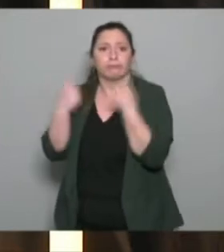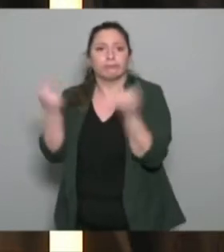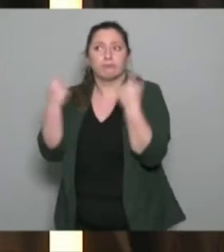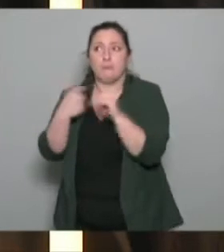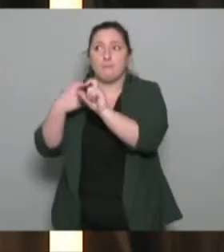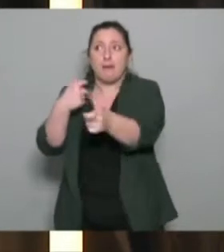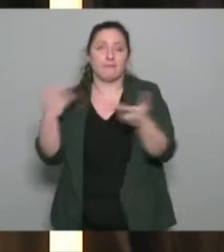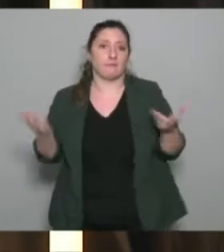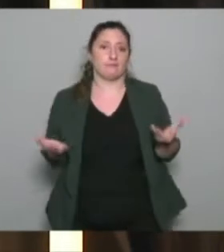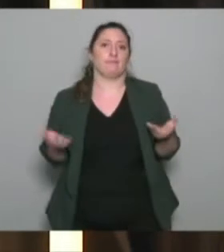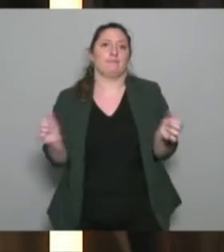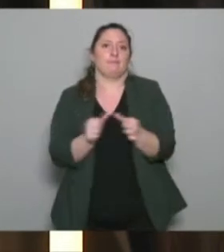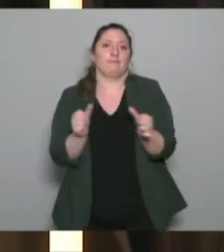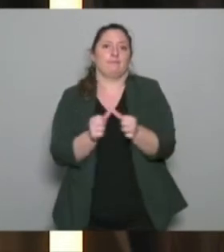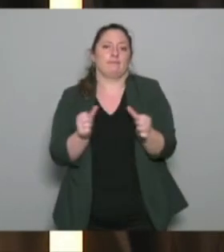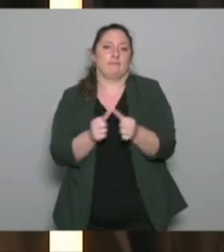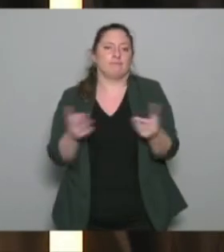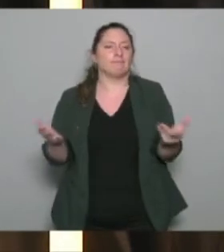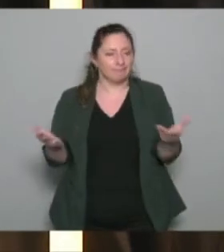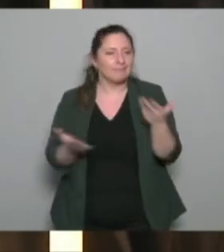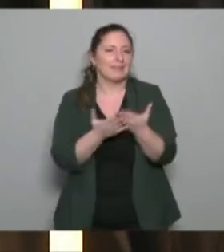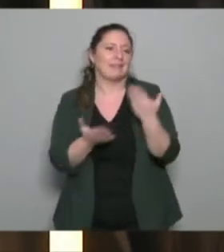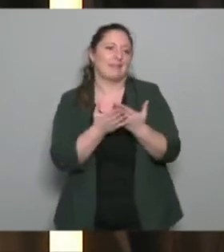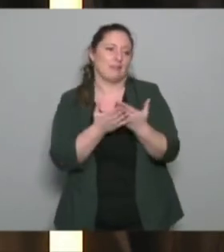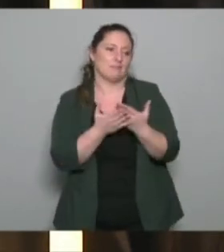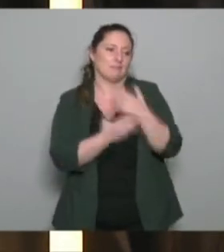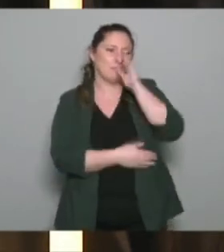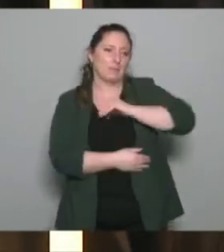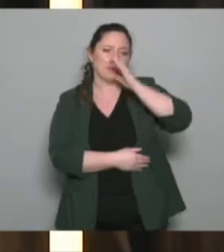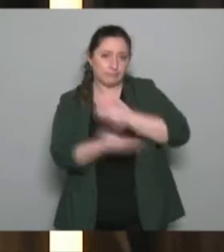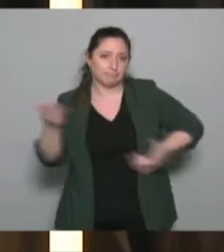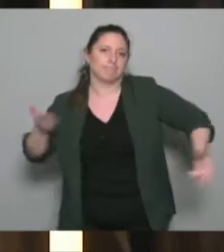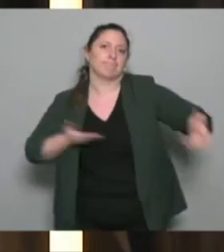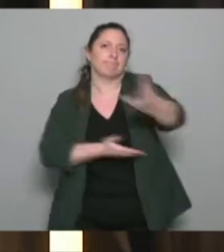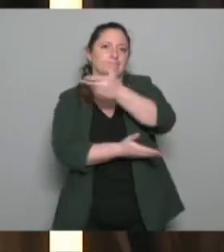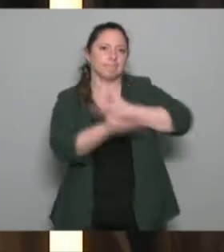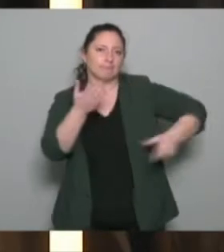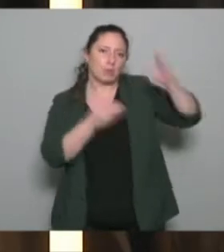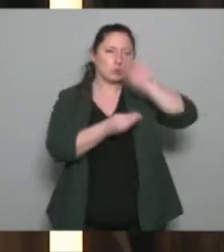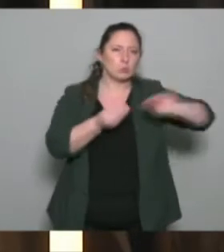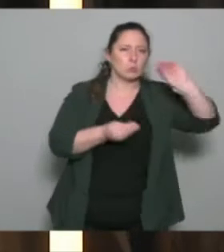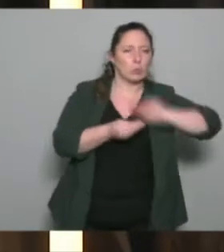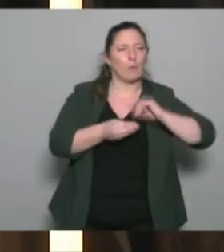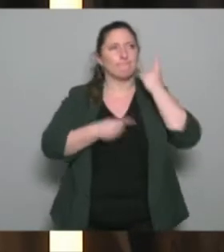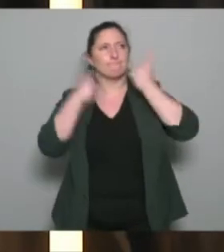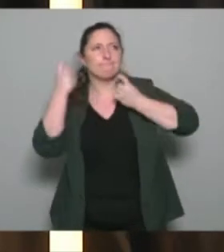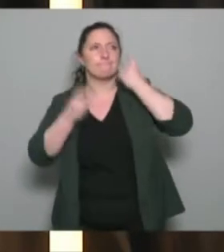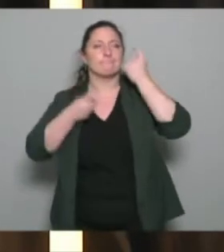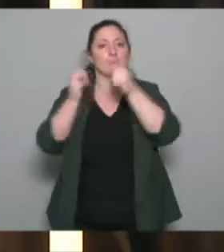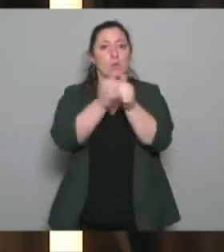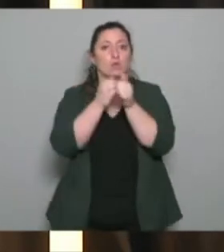Donc voilà en gros les sujets qu'on va aborder cet après-midi, toutes les questions qui se posent, et notamment quand on parle de